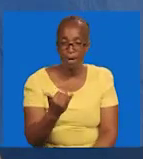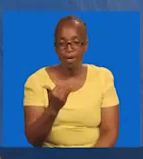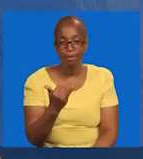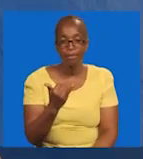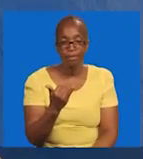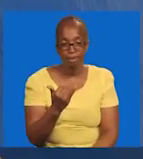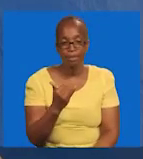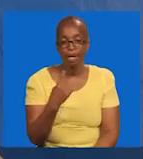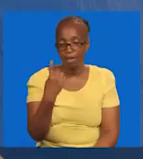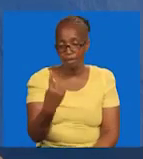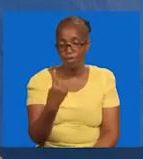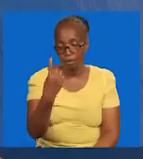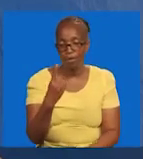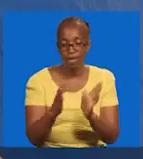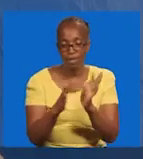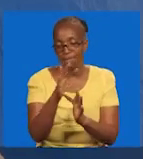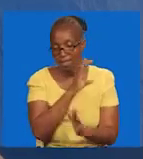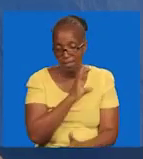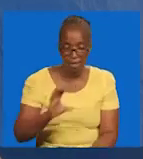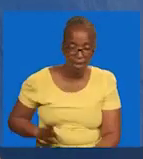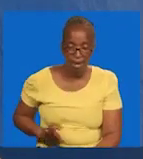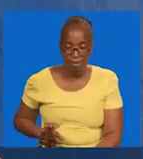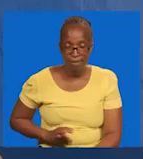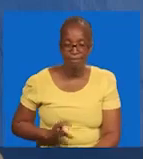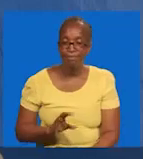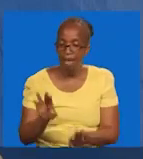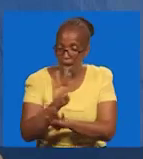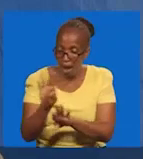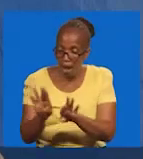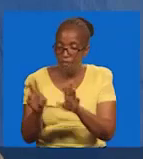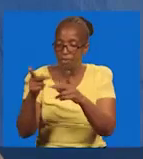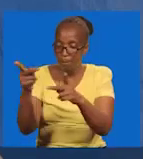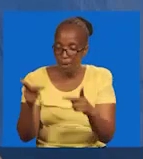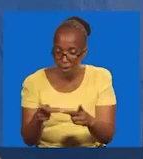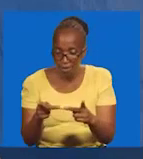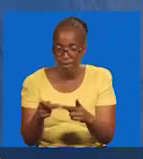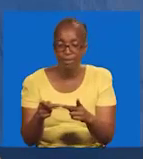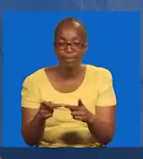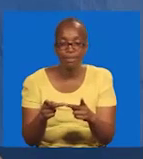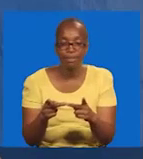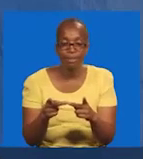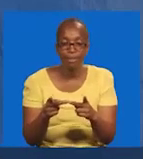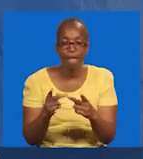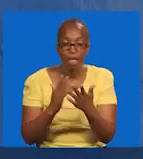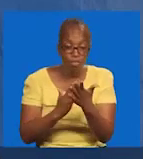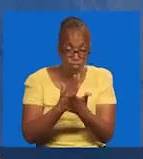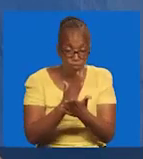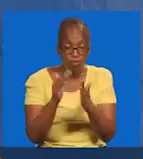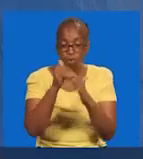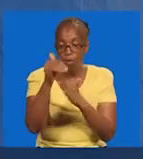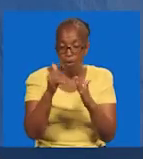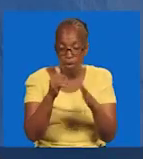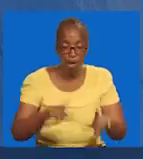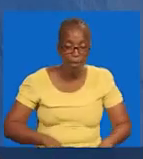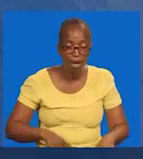Maana, ni Yesu Kristo. Kila kona, kila maali, katika